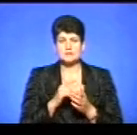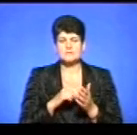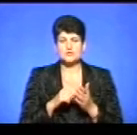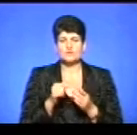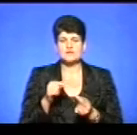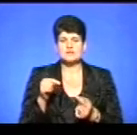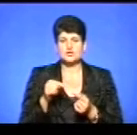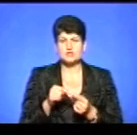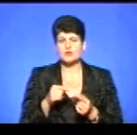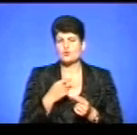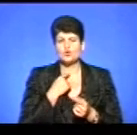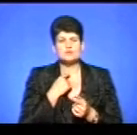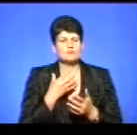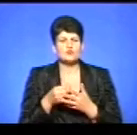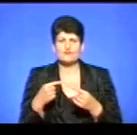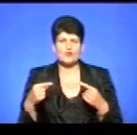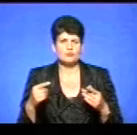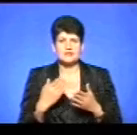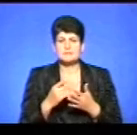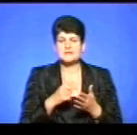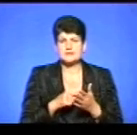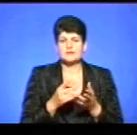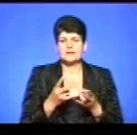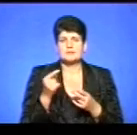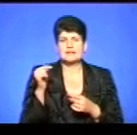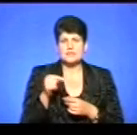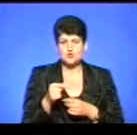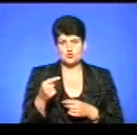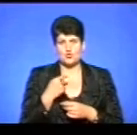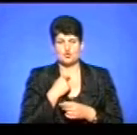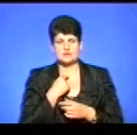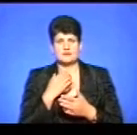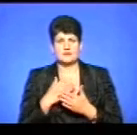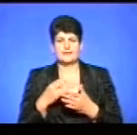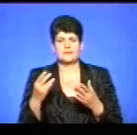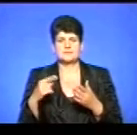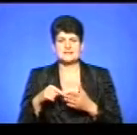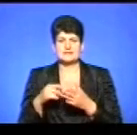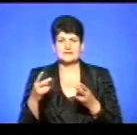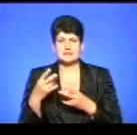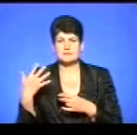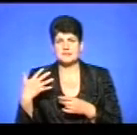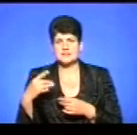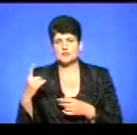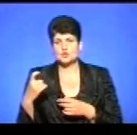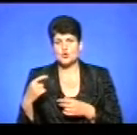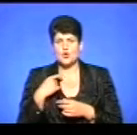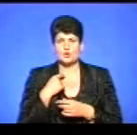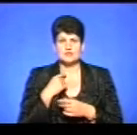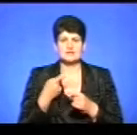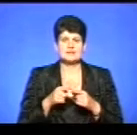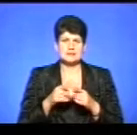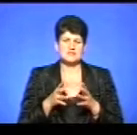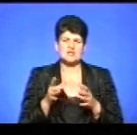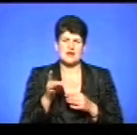кількість голосів по-своєму. Є міста, де потрібно набрати ту саму тисячу кількість голосів, є міста, де потрібно набрати і 50-100 голосів, але це здебільшого районні